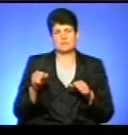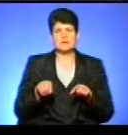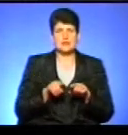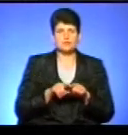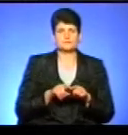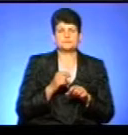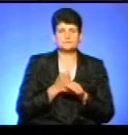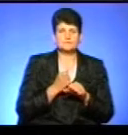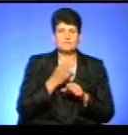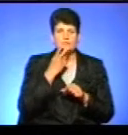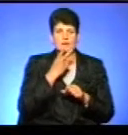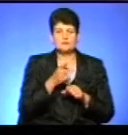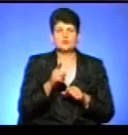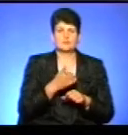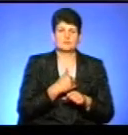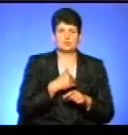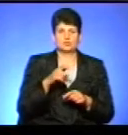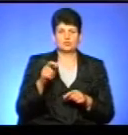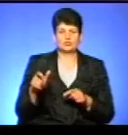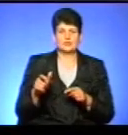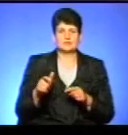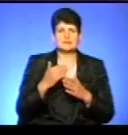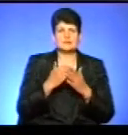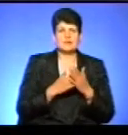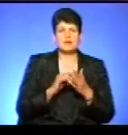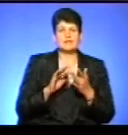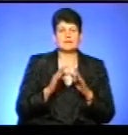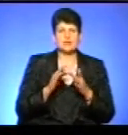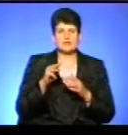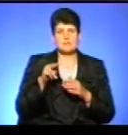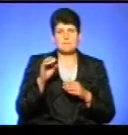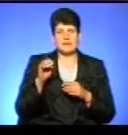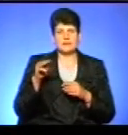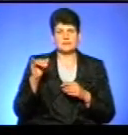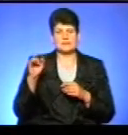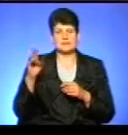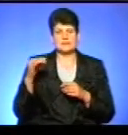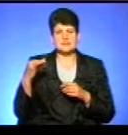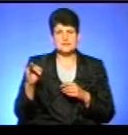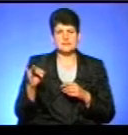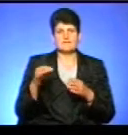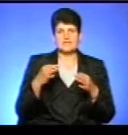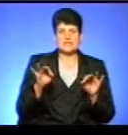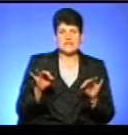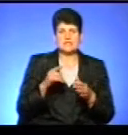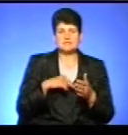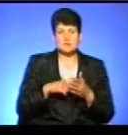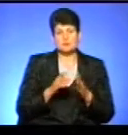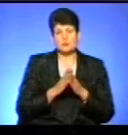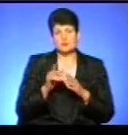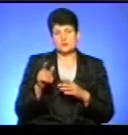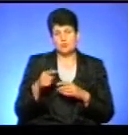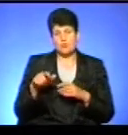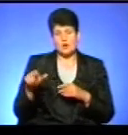впроваджуємо димуся за те, що оббажають люди через систему електронних петицій, через систему «Відкрите місто». Тобто ми закликаємо Теренополян бути активними,